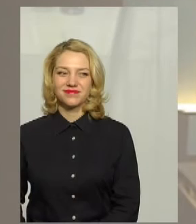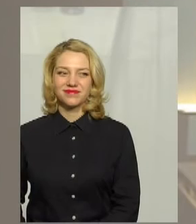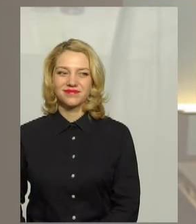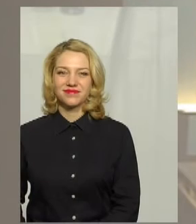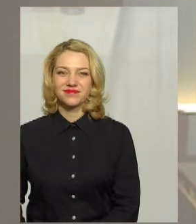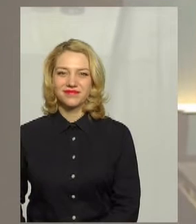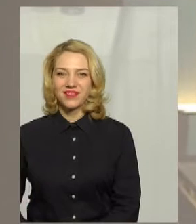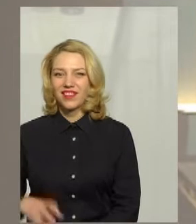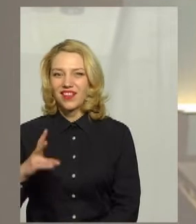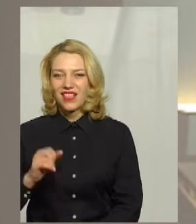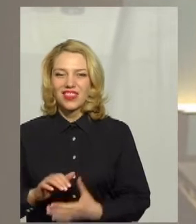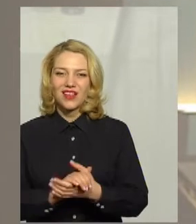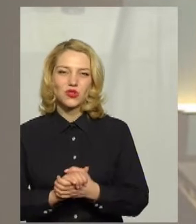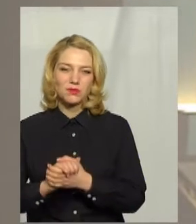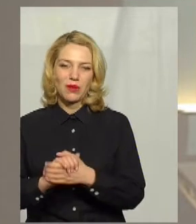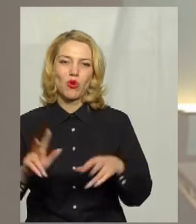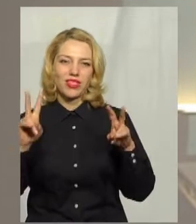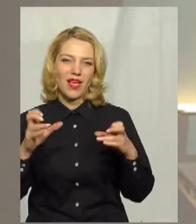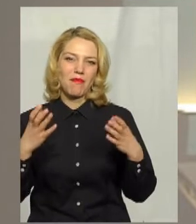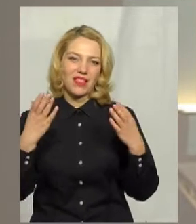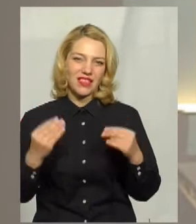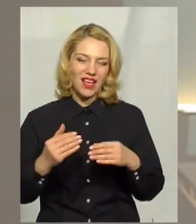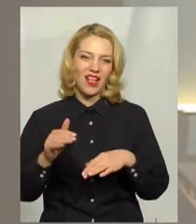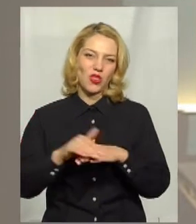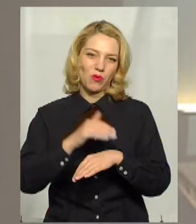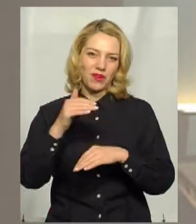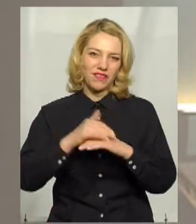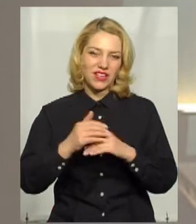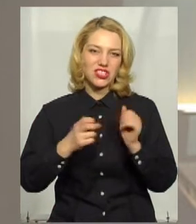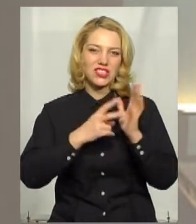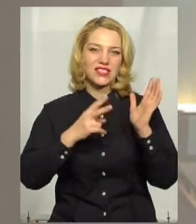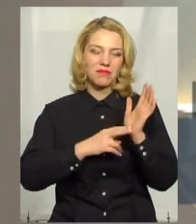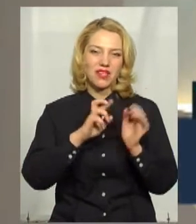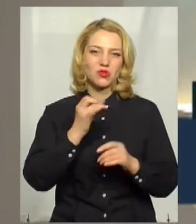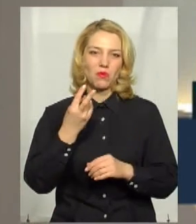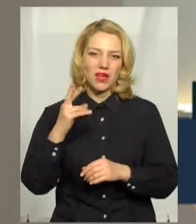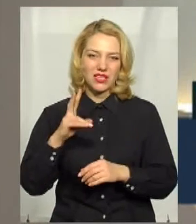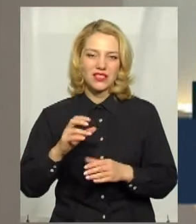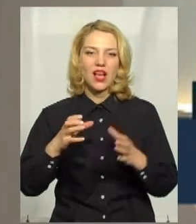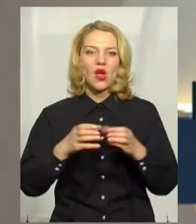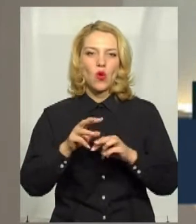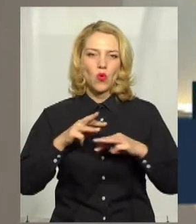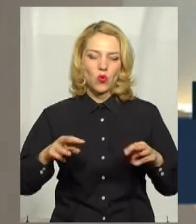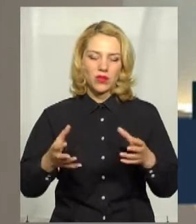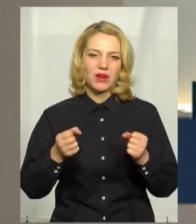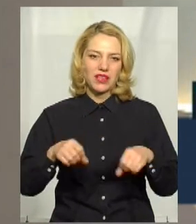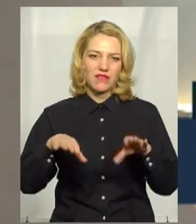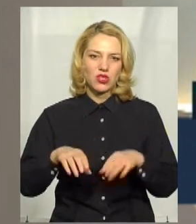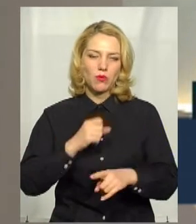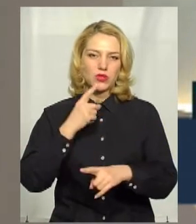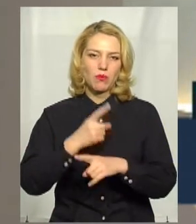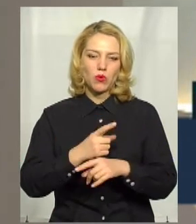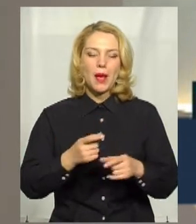На Суспільному тема дня. Добрий вечір. 17 березня уряд прийняв рішення про заборону